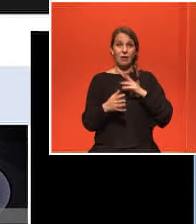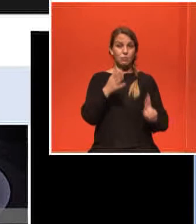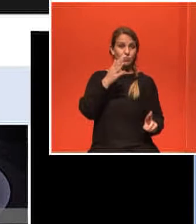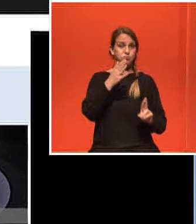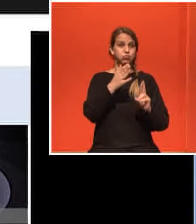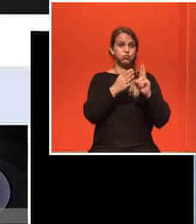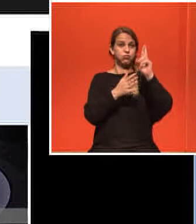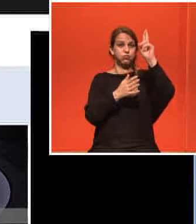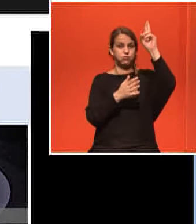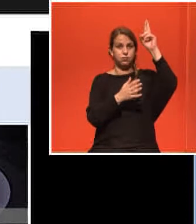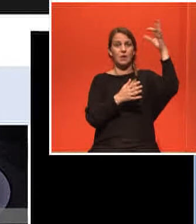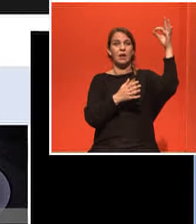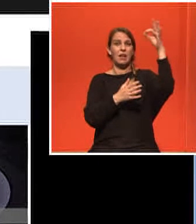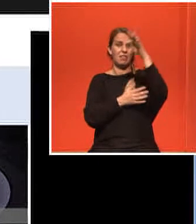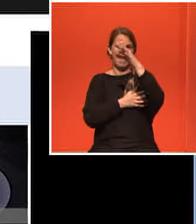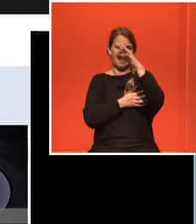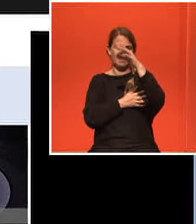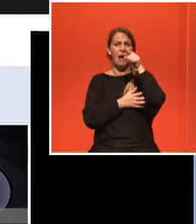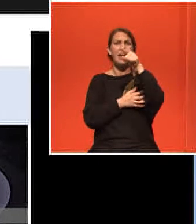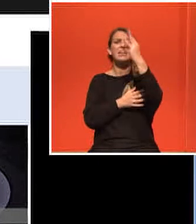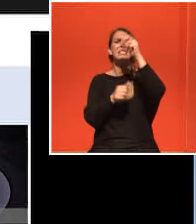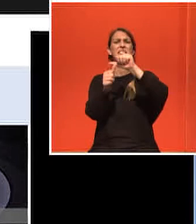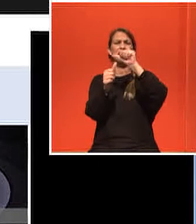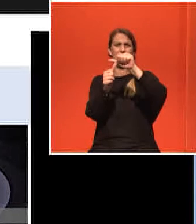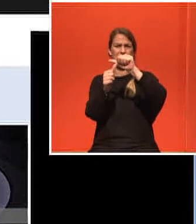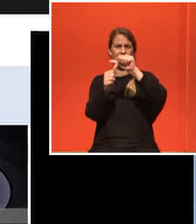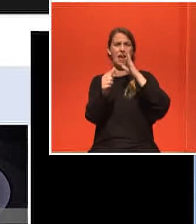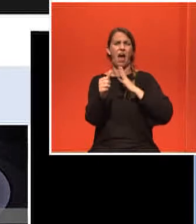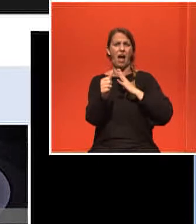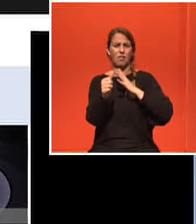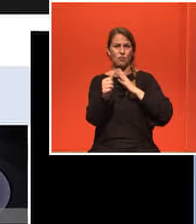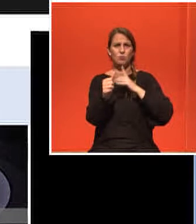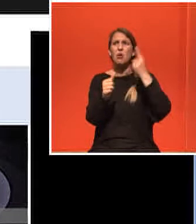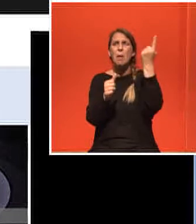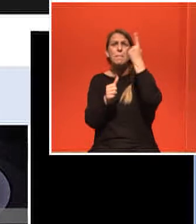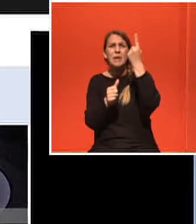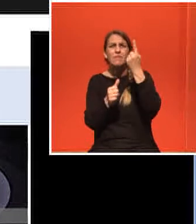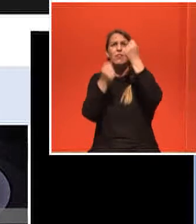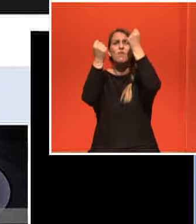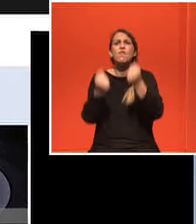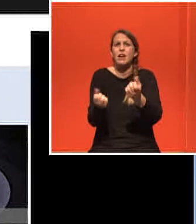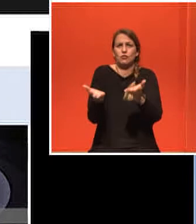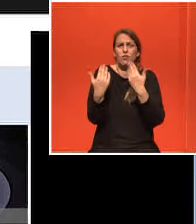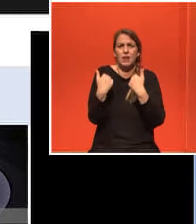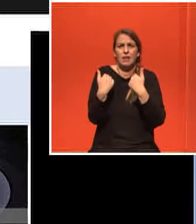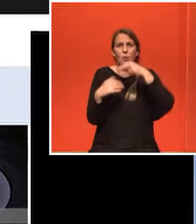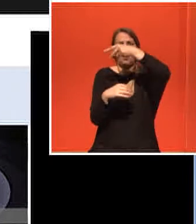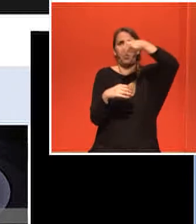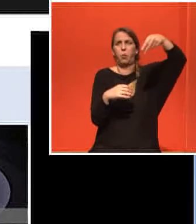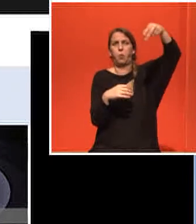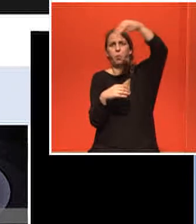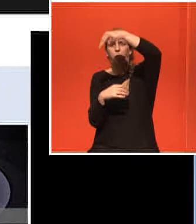και μείνει τρεις μήνες σε περιβάλλον που δεν έχει βαρύτητα πώς αμέσως